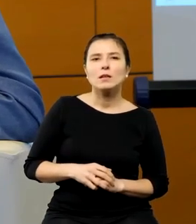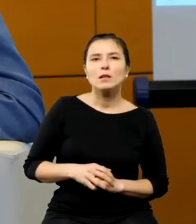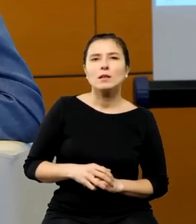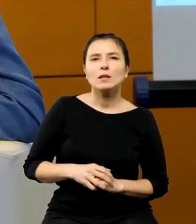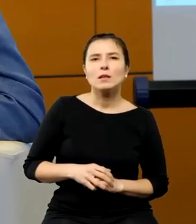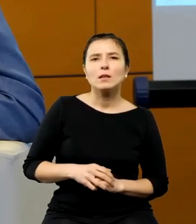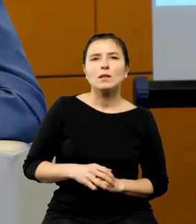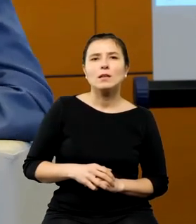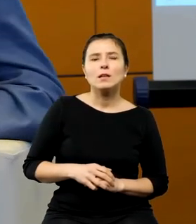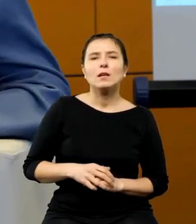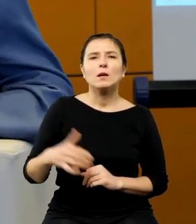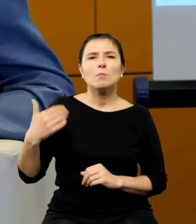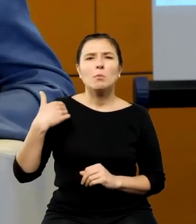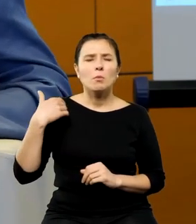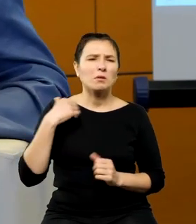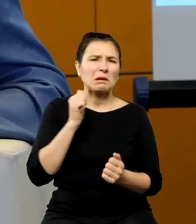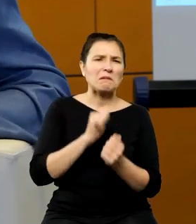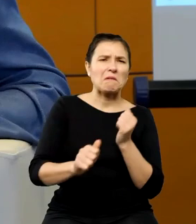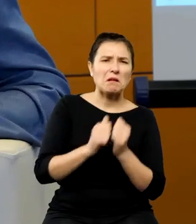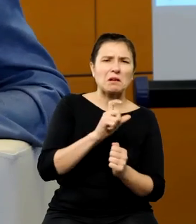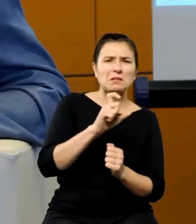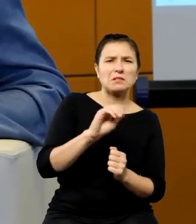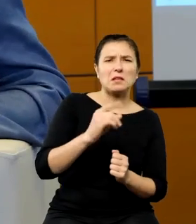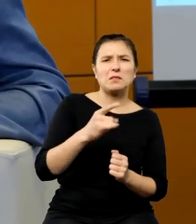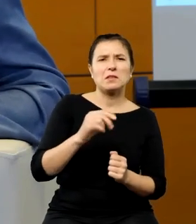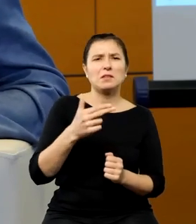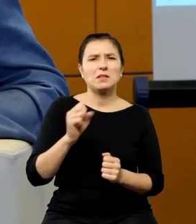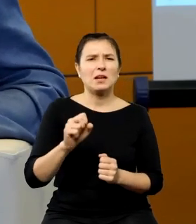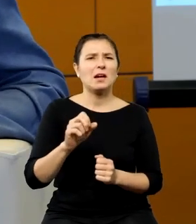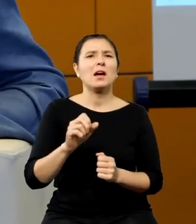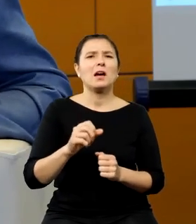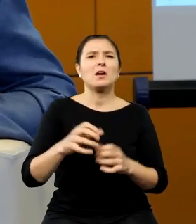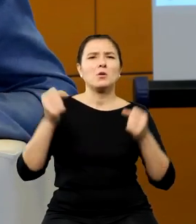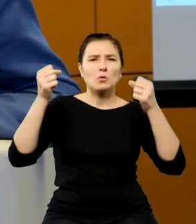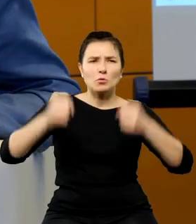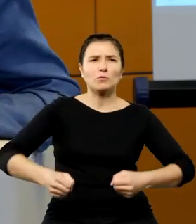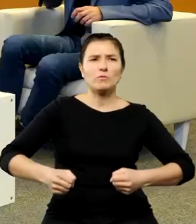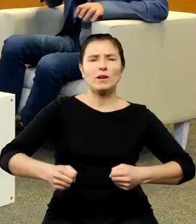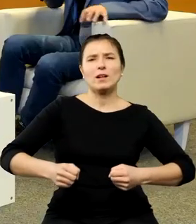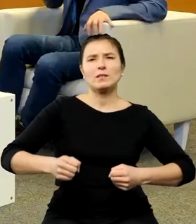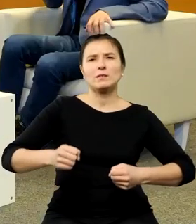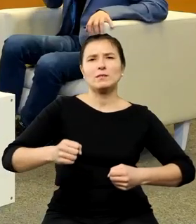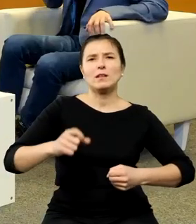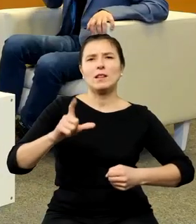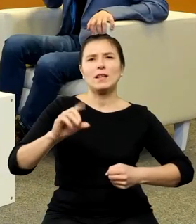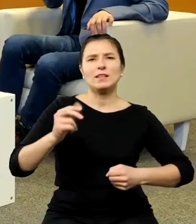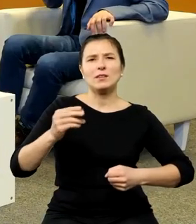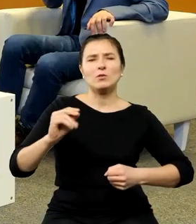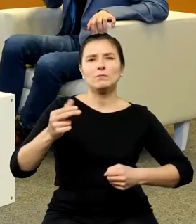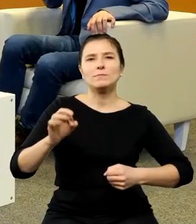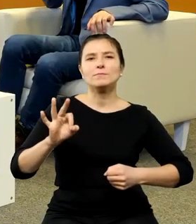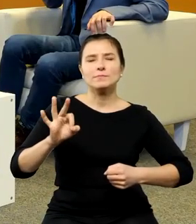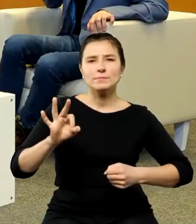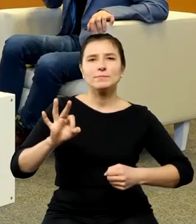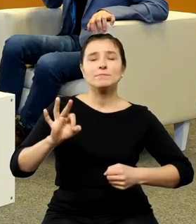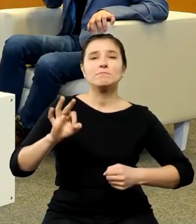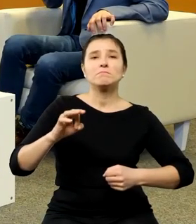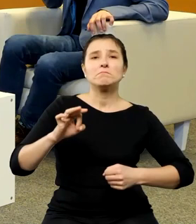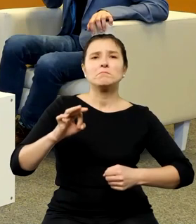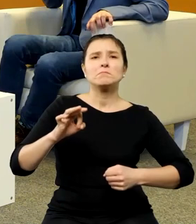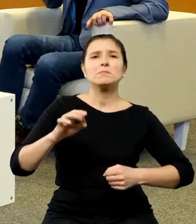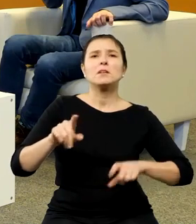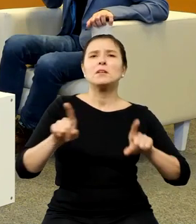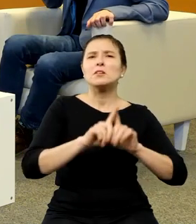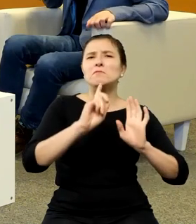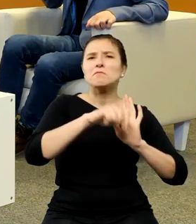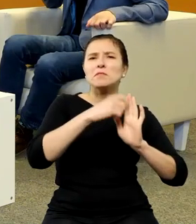Grunwald, Lenino jest dominującym paradygmatem kulturowym poczynając od Czterech Pancernych